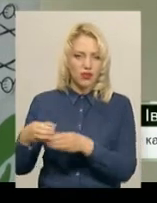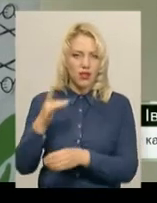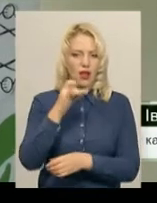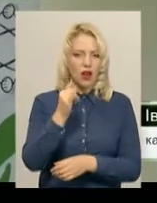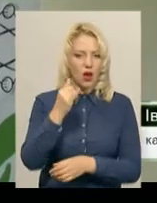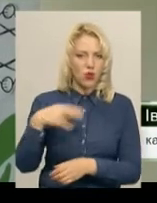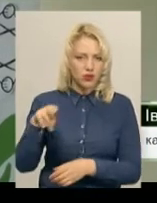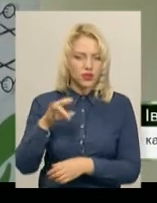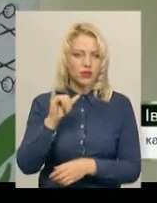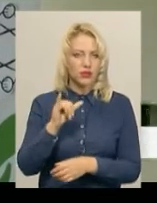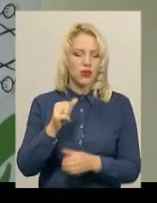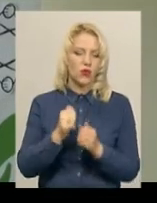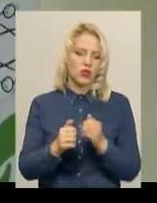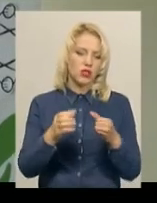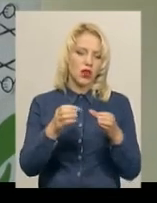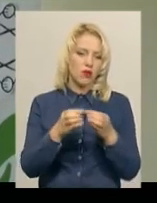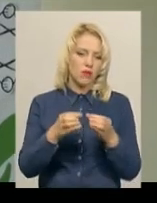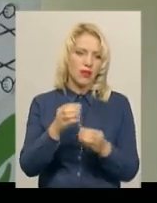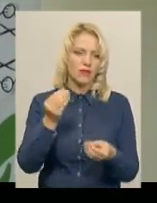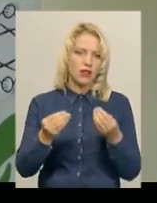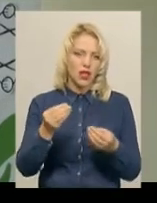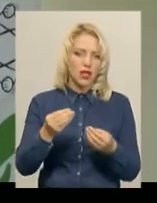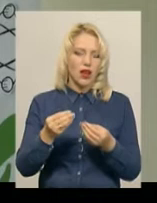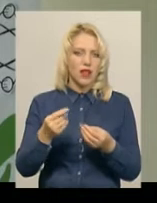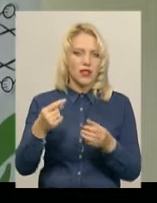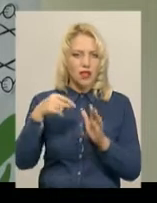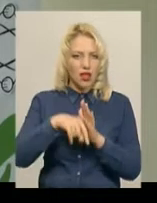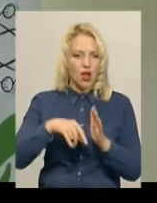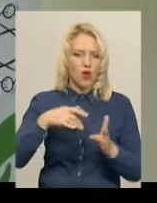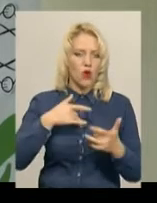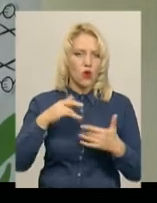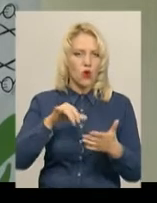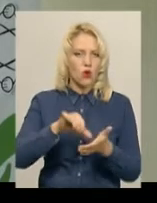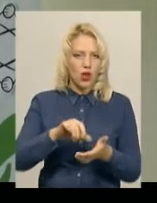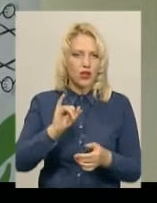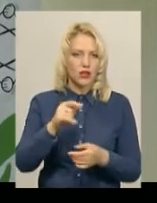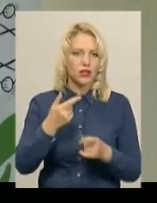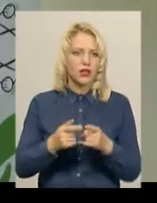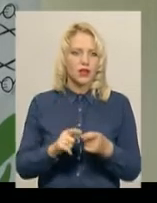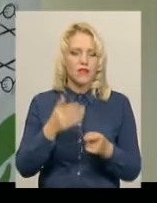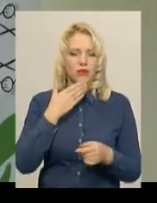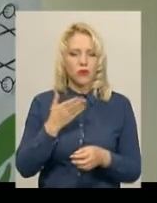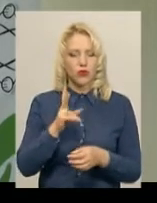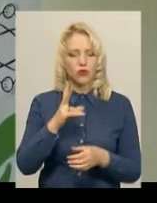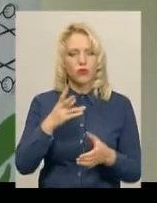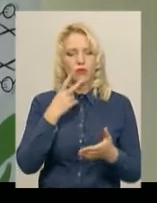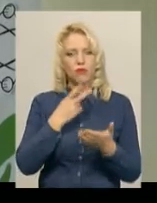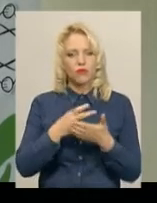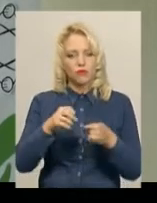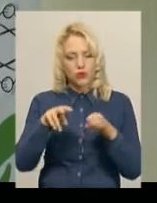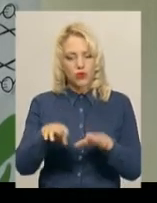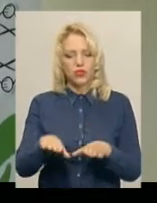кожна з команд відіграє певну роль. Тобто доповідач, той, хто презентує своє вирішення питання,